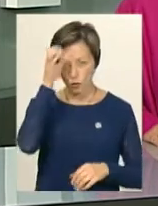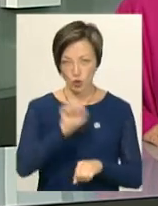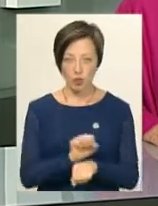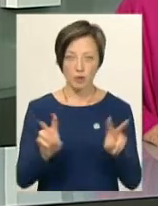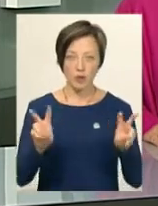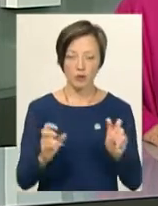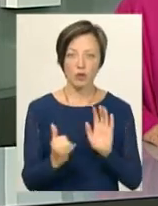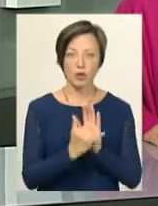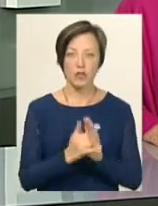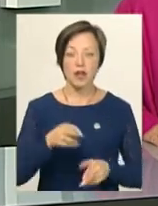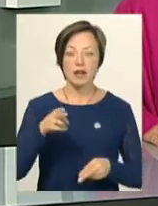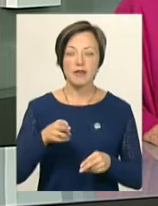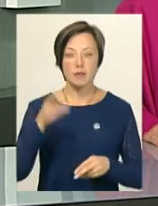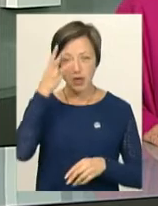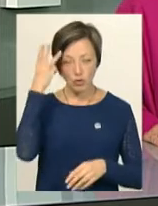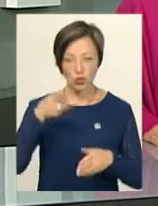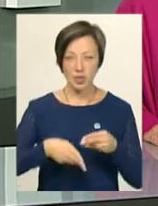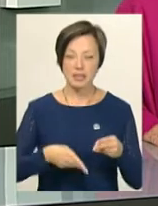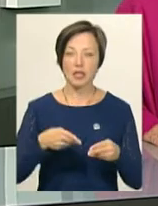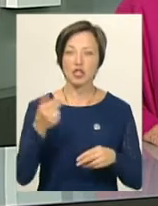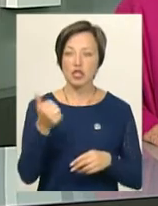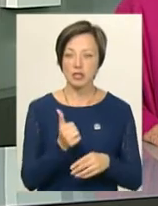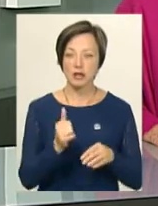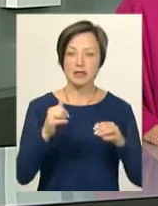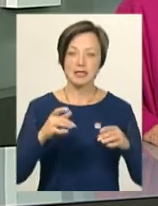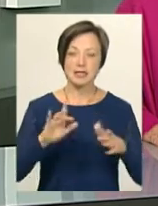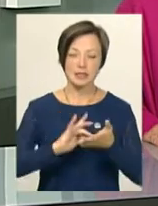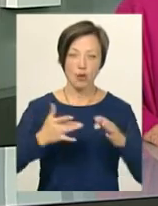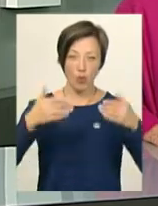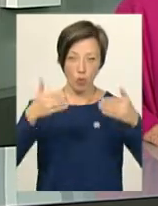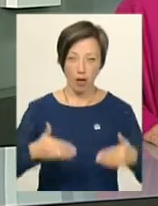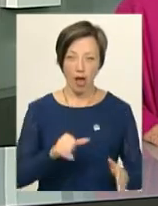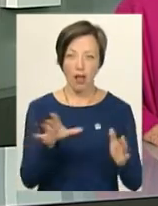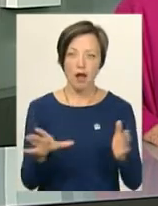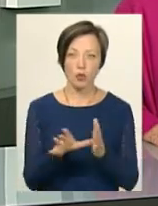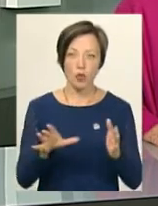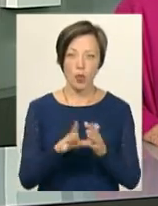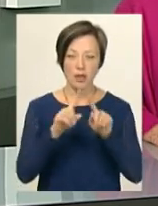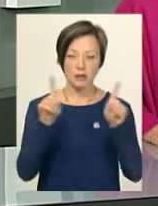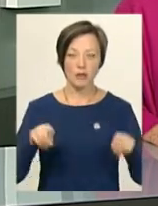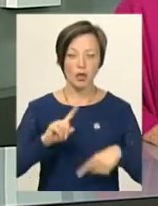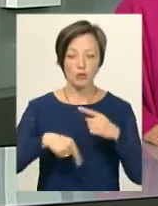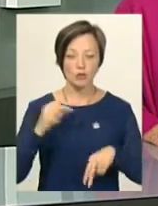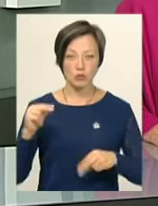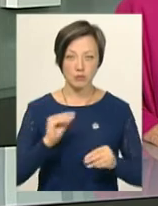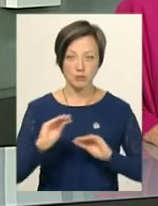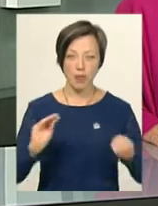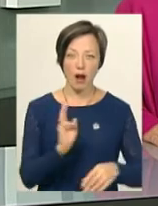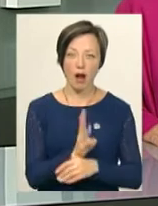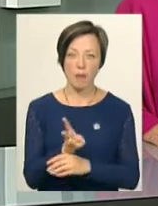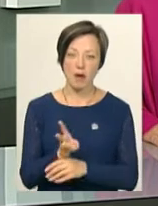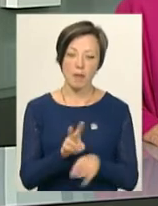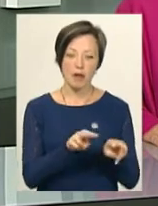Хмельницькому. До кінця тижня їх за скляті встановлять електронні табло. А до наступного четверга зупинки обладнають камерами